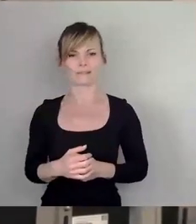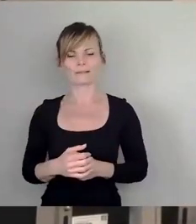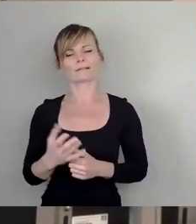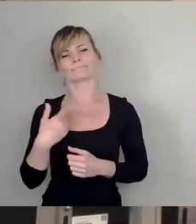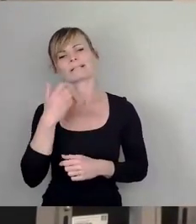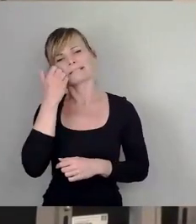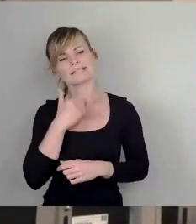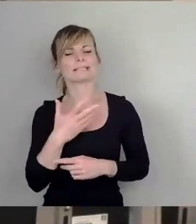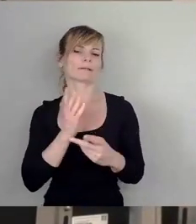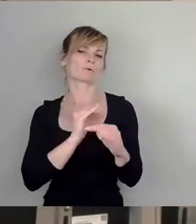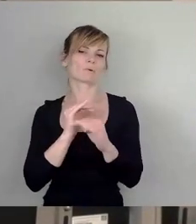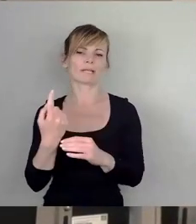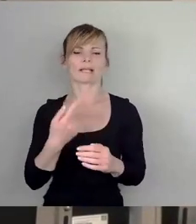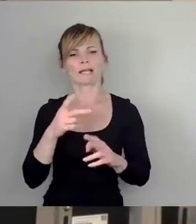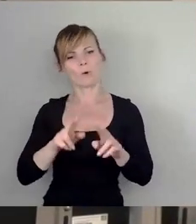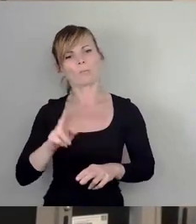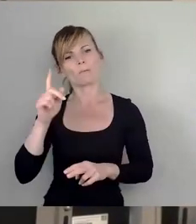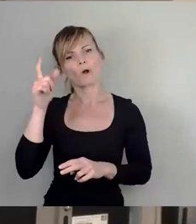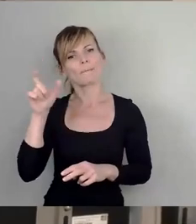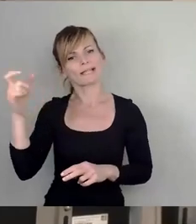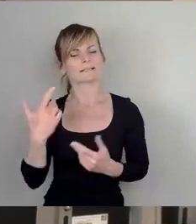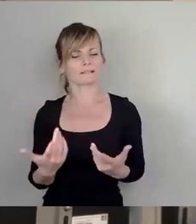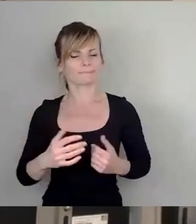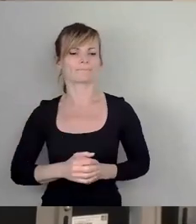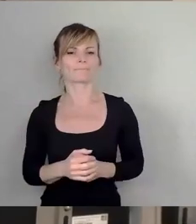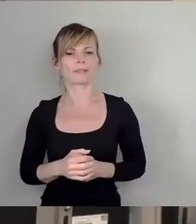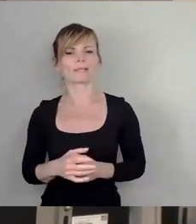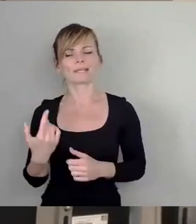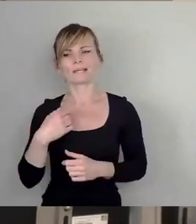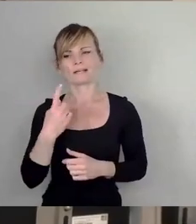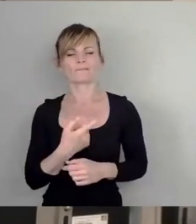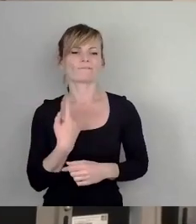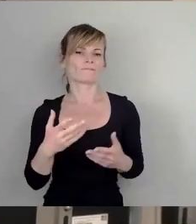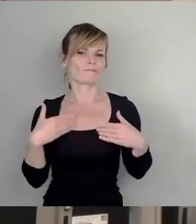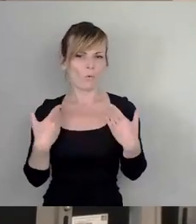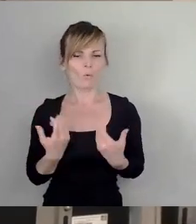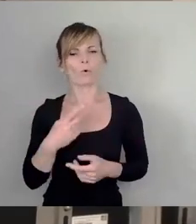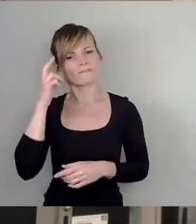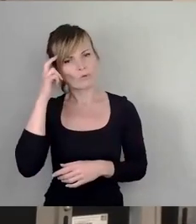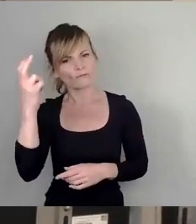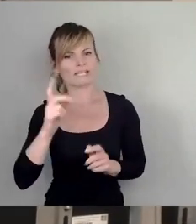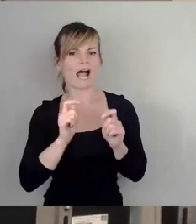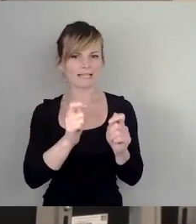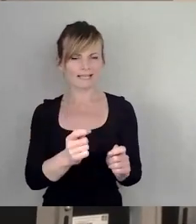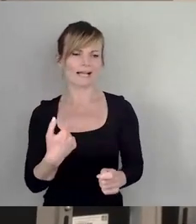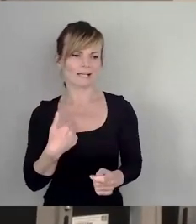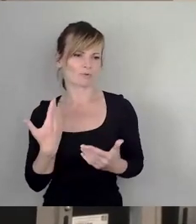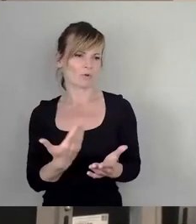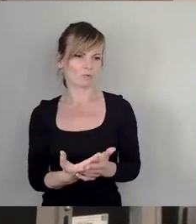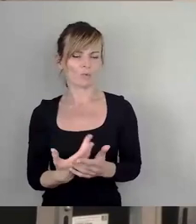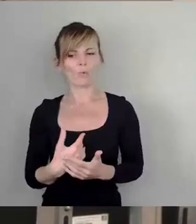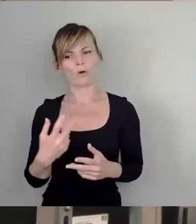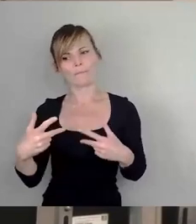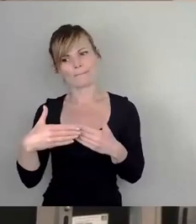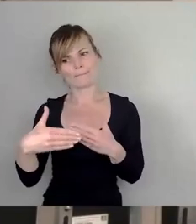freundlich auch beenden. Wir freuen uns sehr über diesen CDU-Antrag, er ist sehr vernünftig. Und ich finde, das kann man auch einfach mal anerkennen